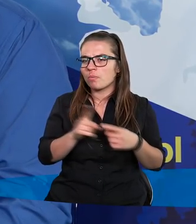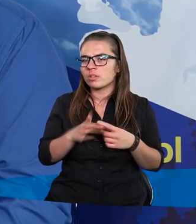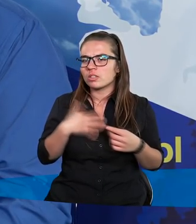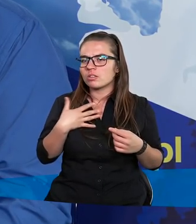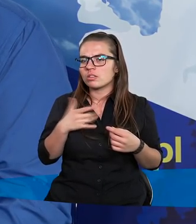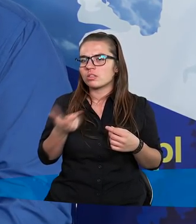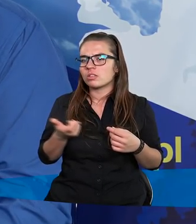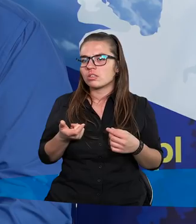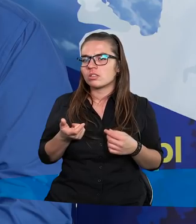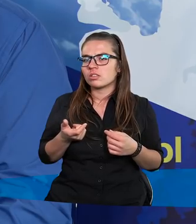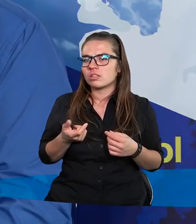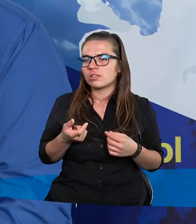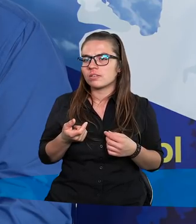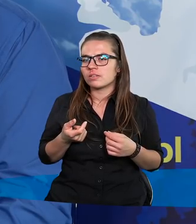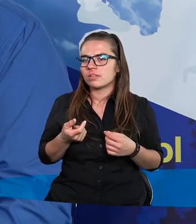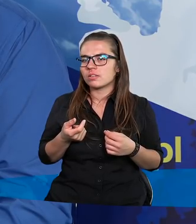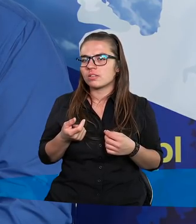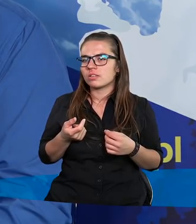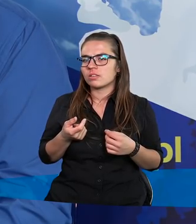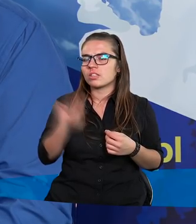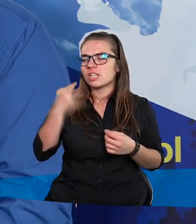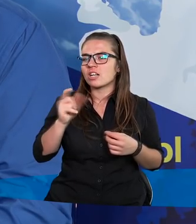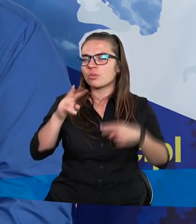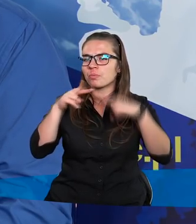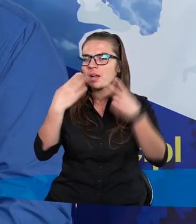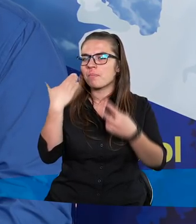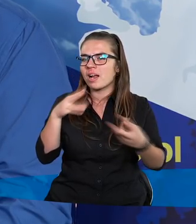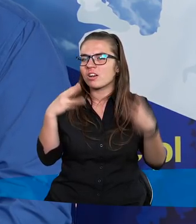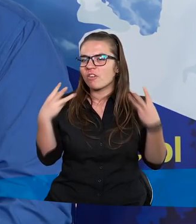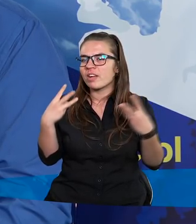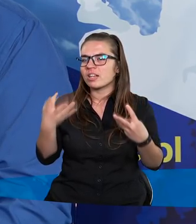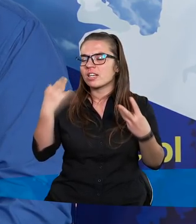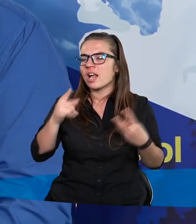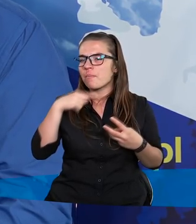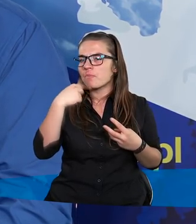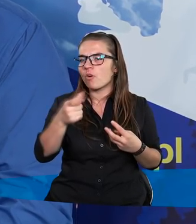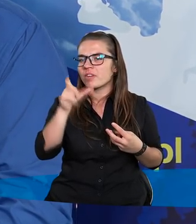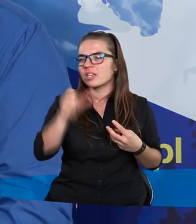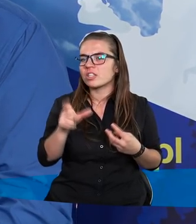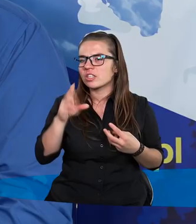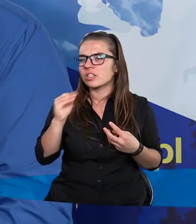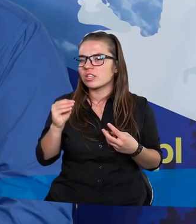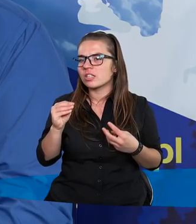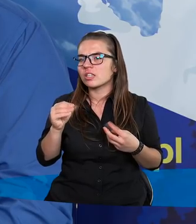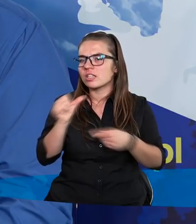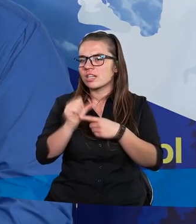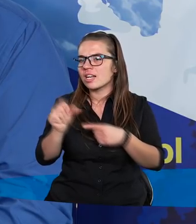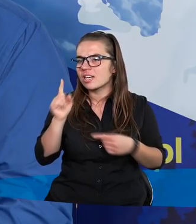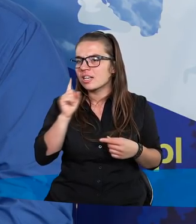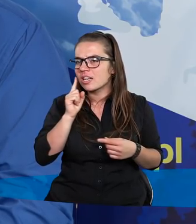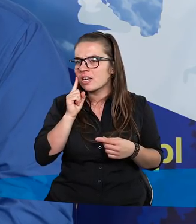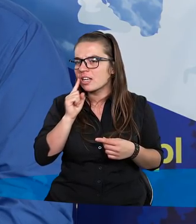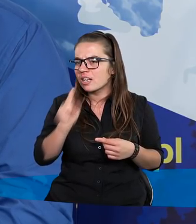Tytus, chciałem ci powiedzieć coś bardzo ważnego. Chciałem powiedzieć ci, że jesteś naprawdę